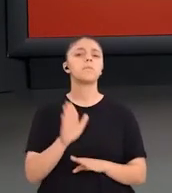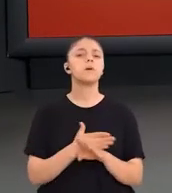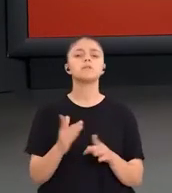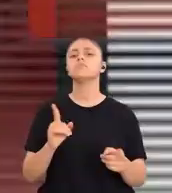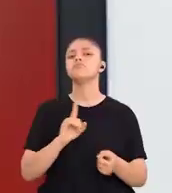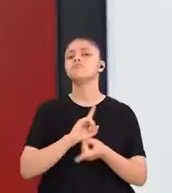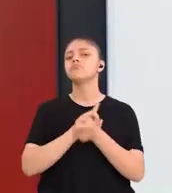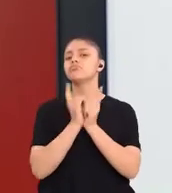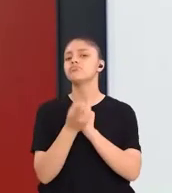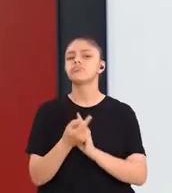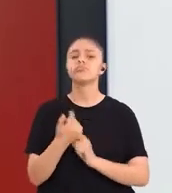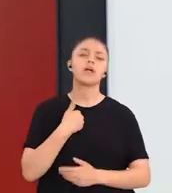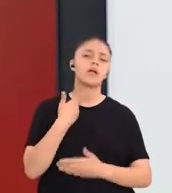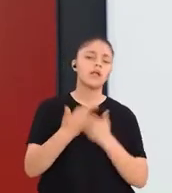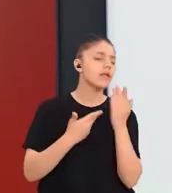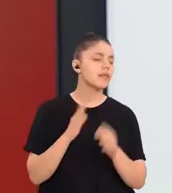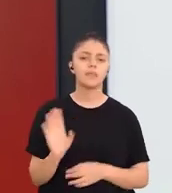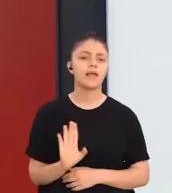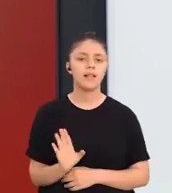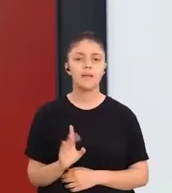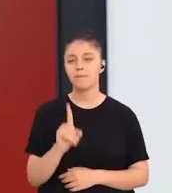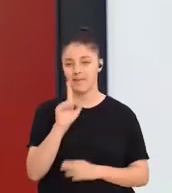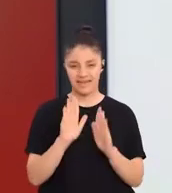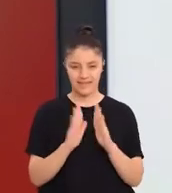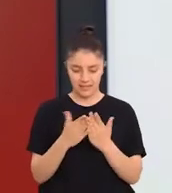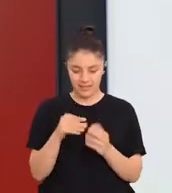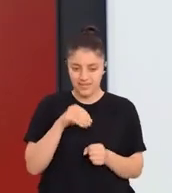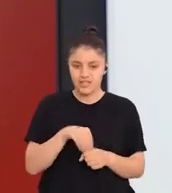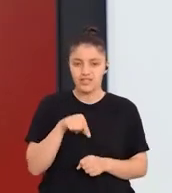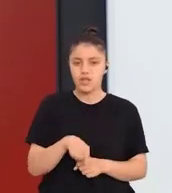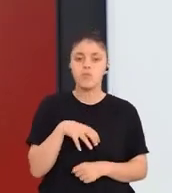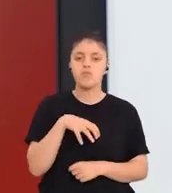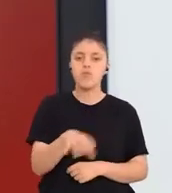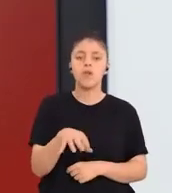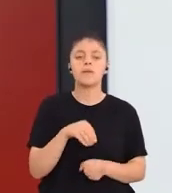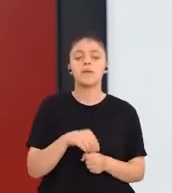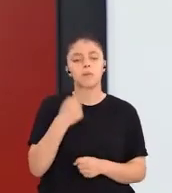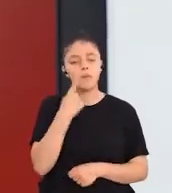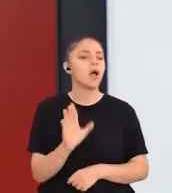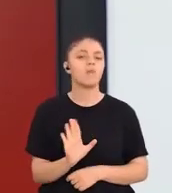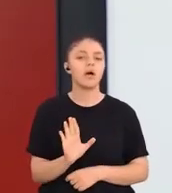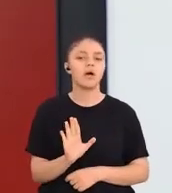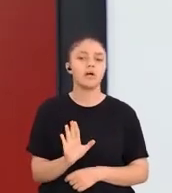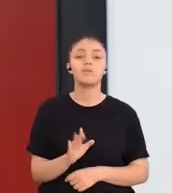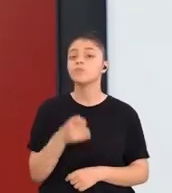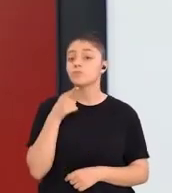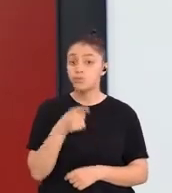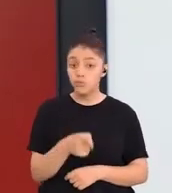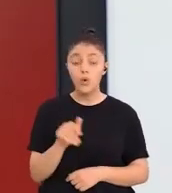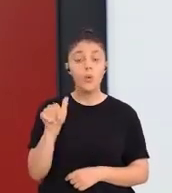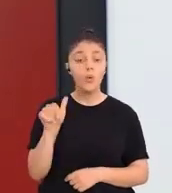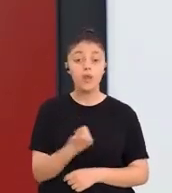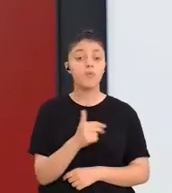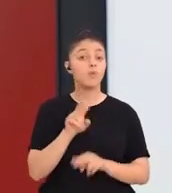sadece malzemeleri sıralamayız. Yani bir kitabın içindekiler bölümü gibi bakmayız. Burada önemli